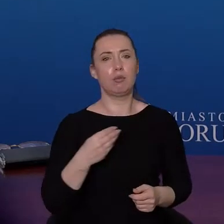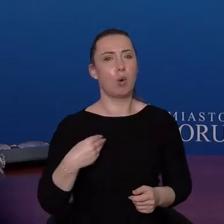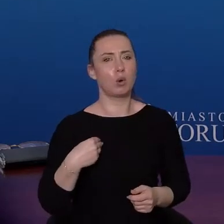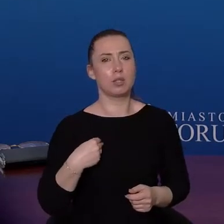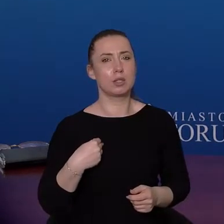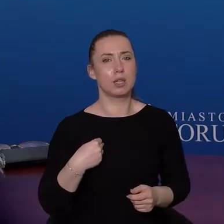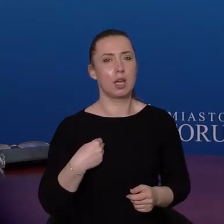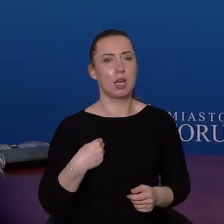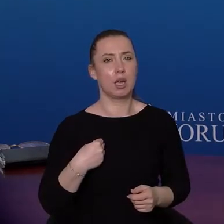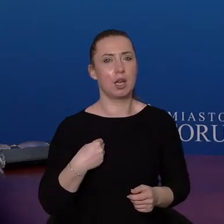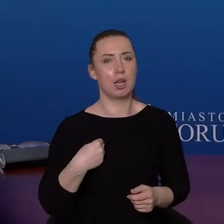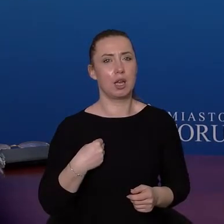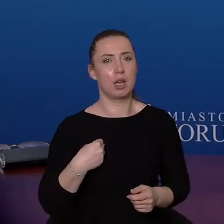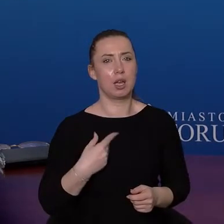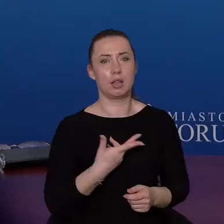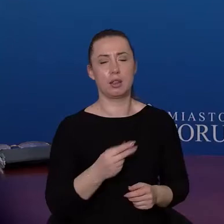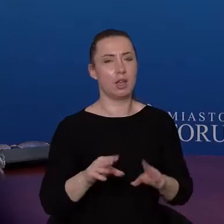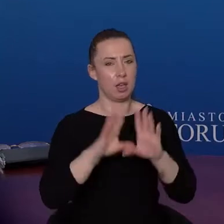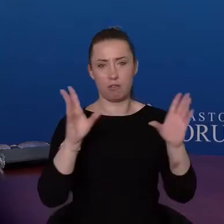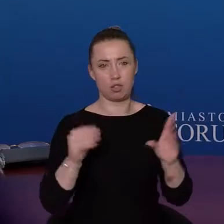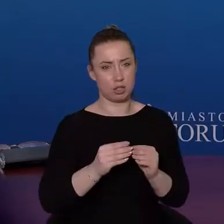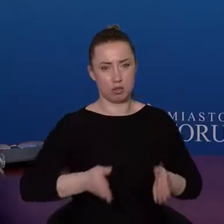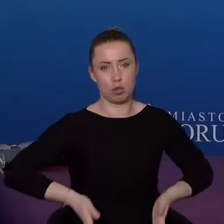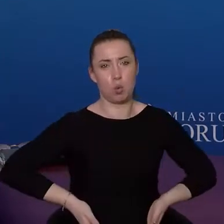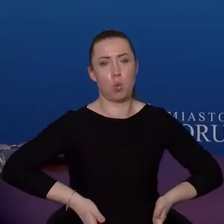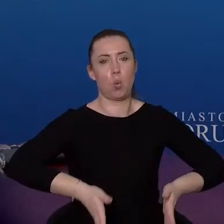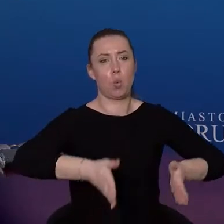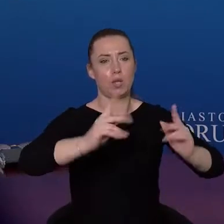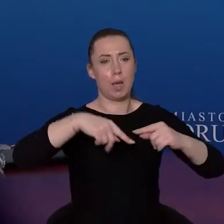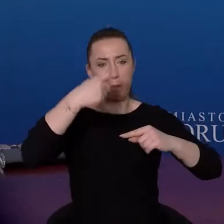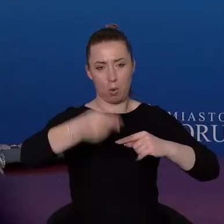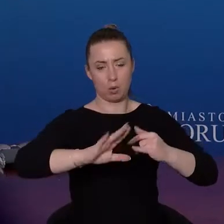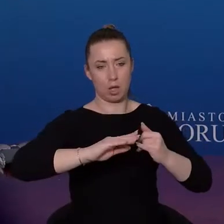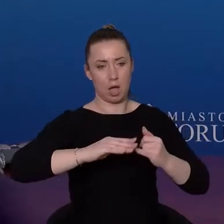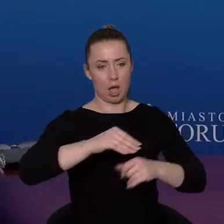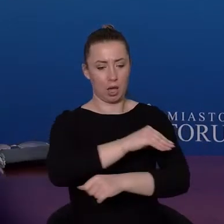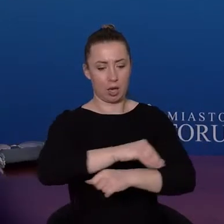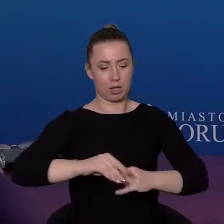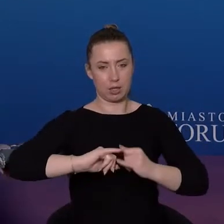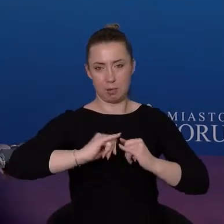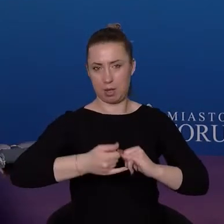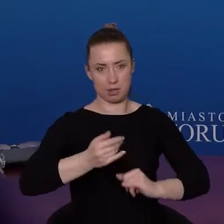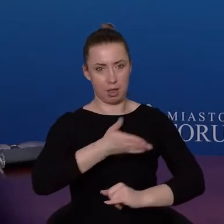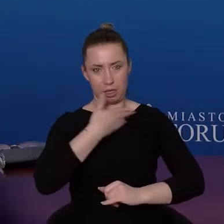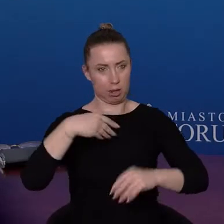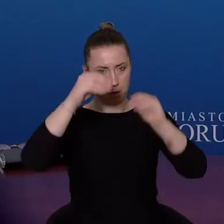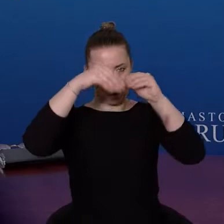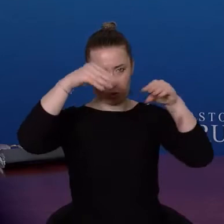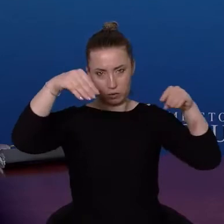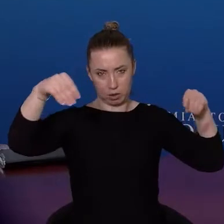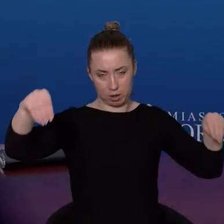oświetlona, zdaje się, tylko w Belgii szosy są oświetlone, poza miastami, ale w Europie gdzie indziej nie.